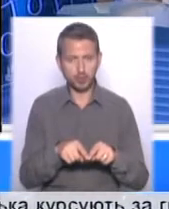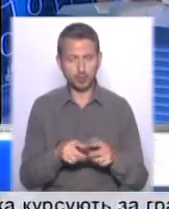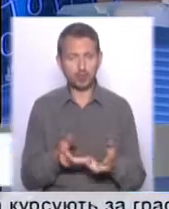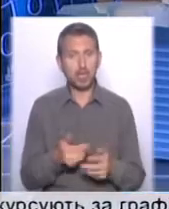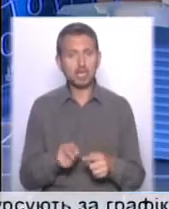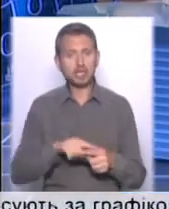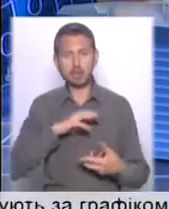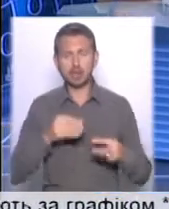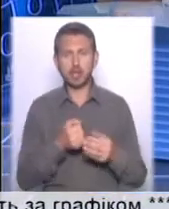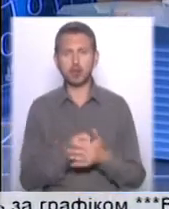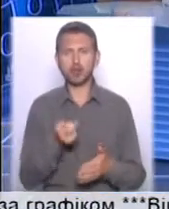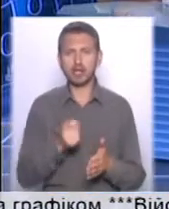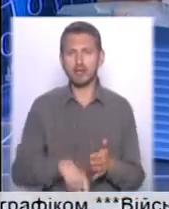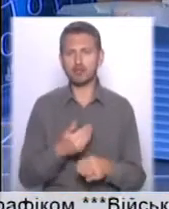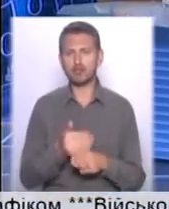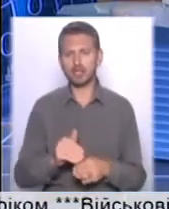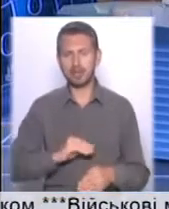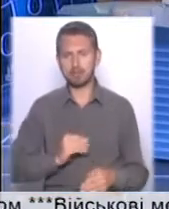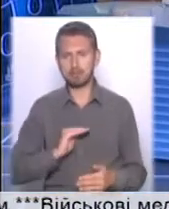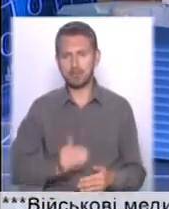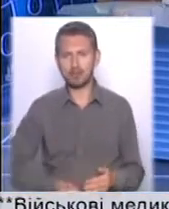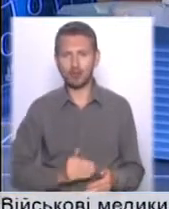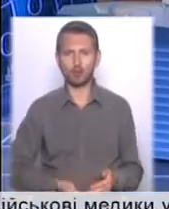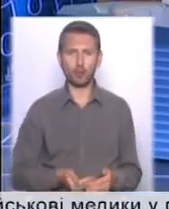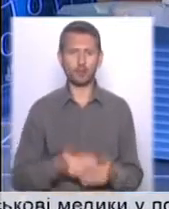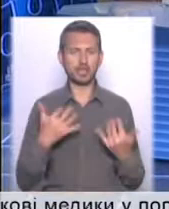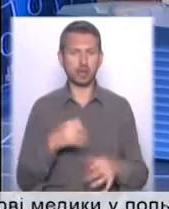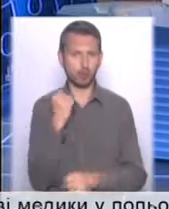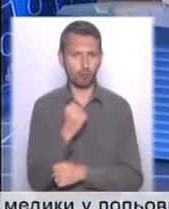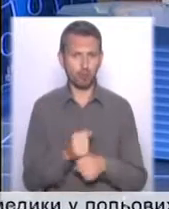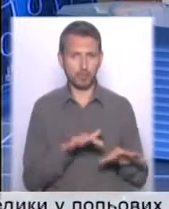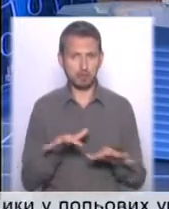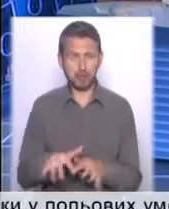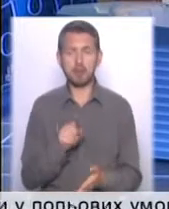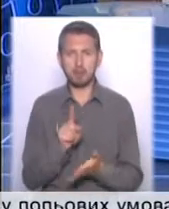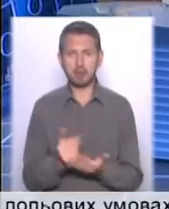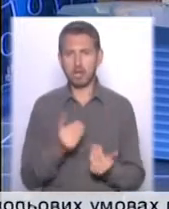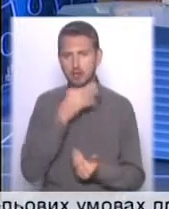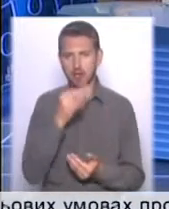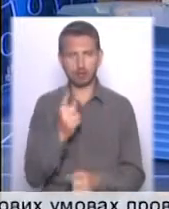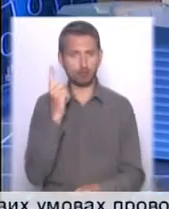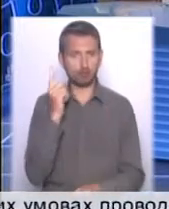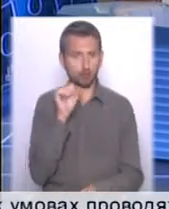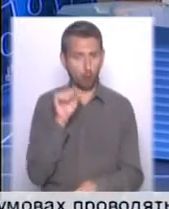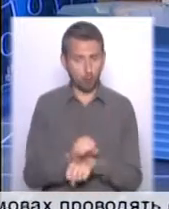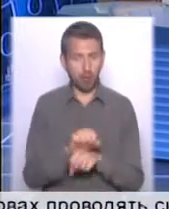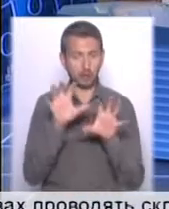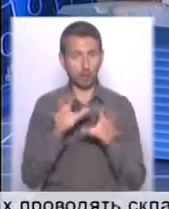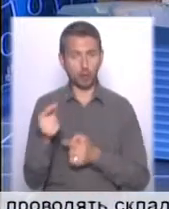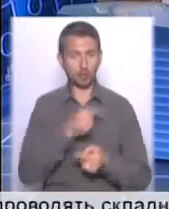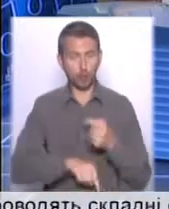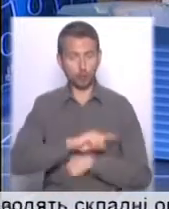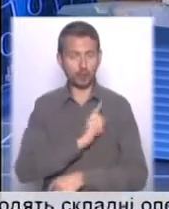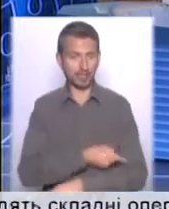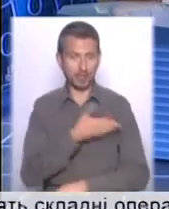призведе до закриття частини бізнесу, втрати робочих місць. Мені здається, ми зараз просто маємо скати стоп, закону зворотної сили немає. І скати